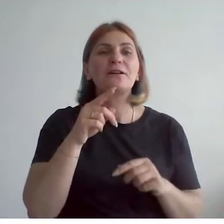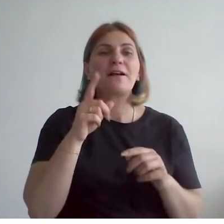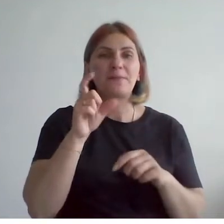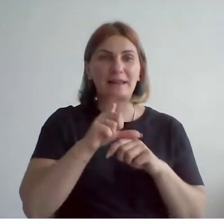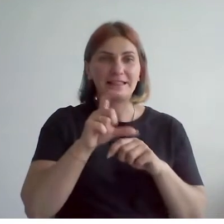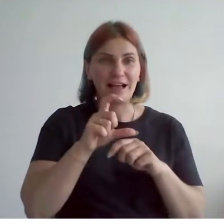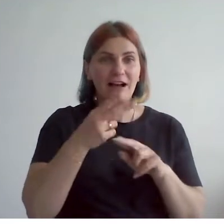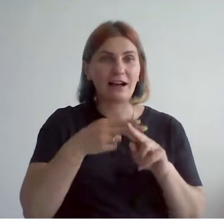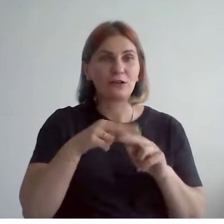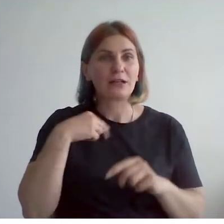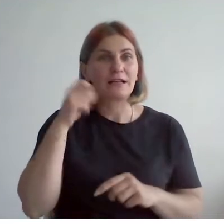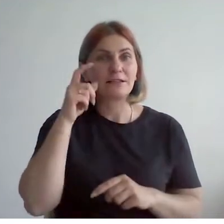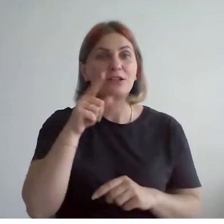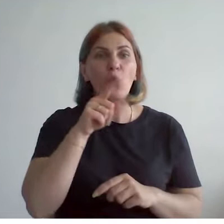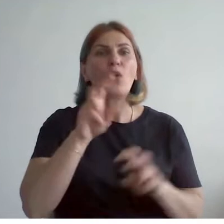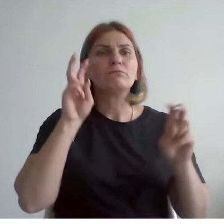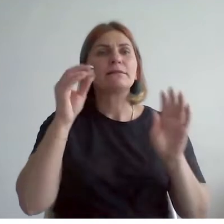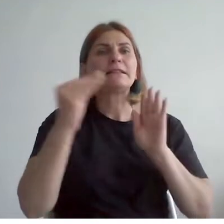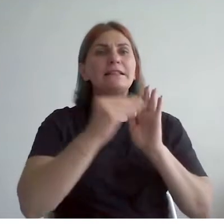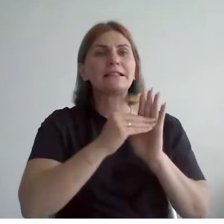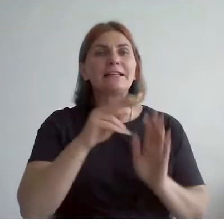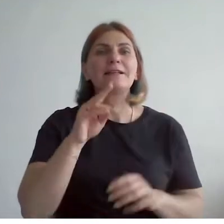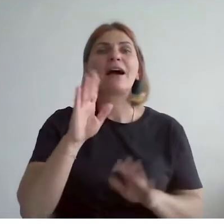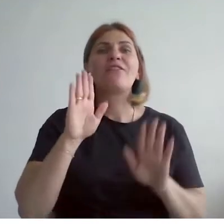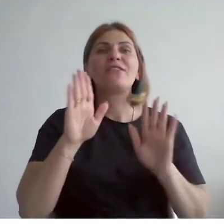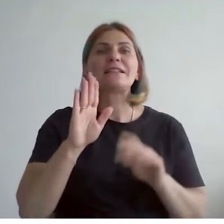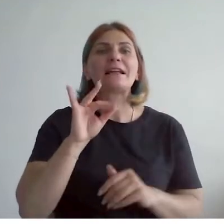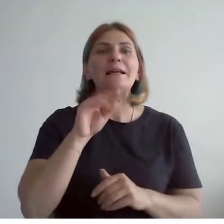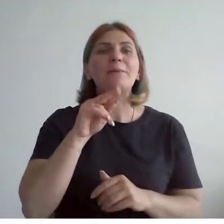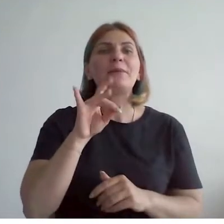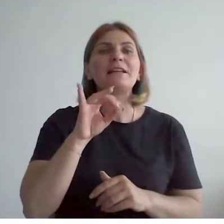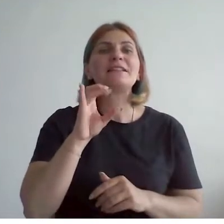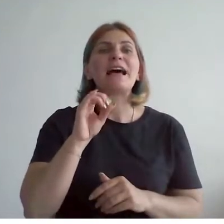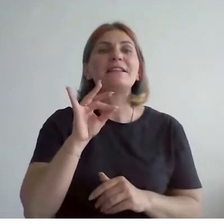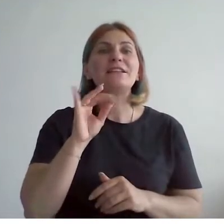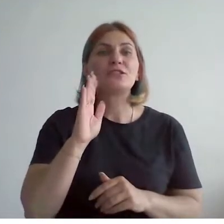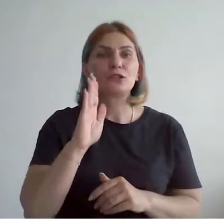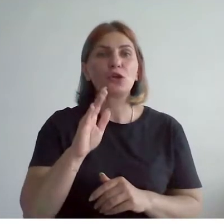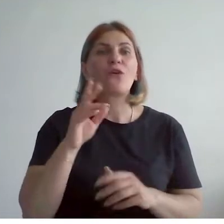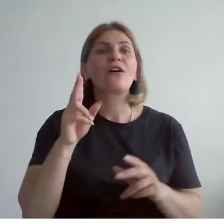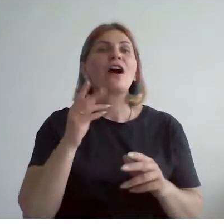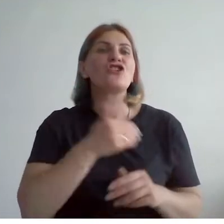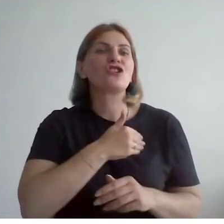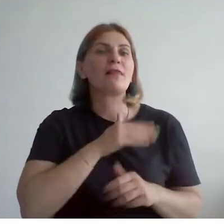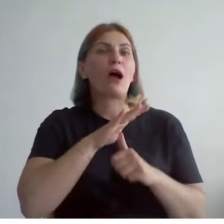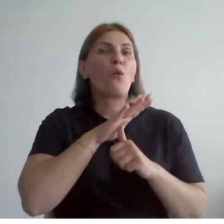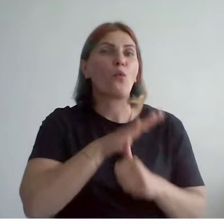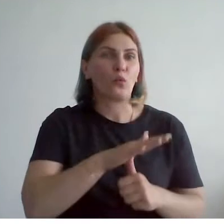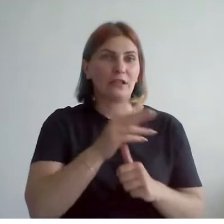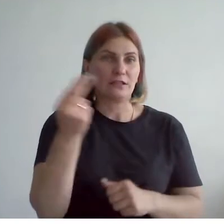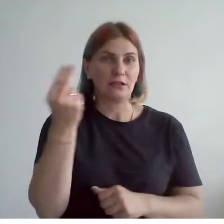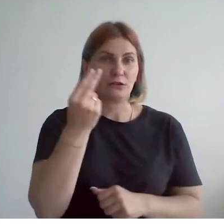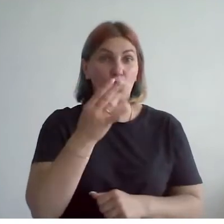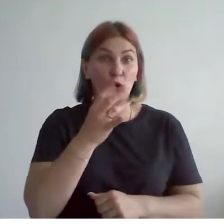забываю. Он озаглавил статью «Выставка импрессионистов, желая унизить художников». Но им так